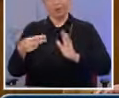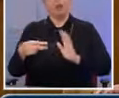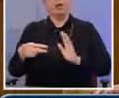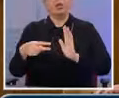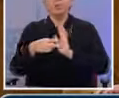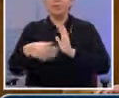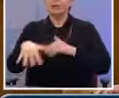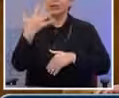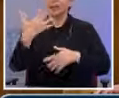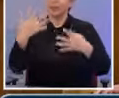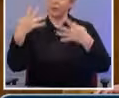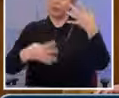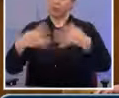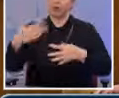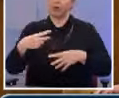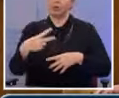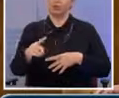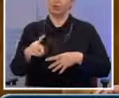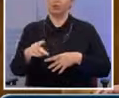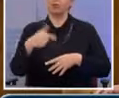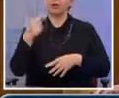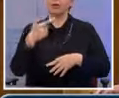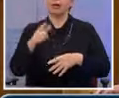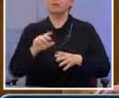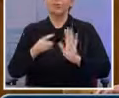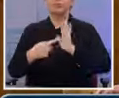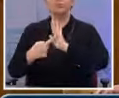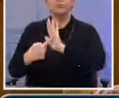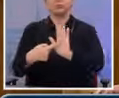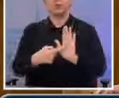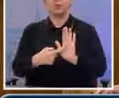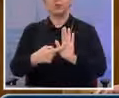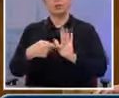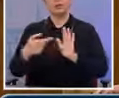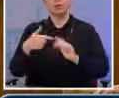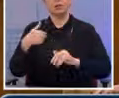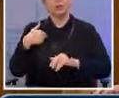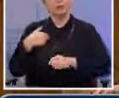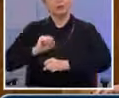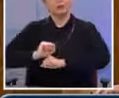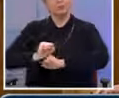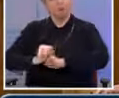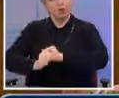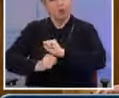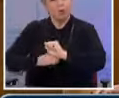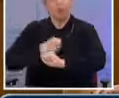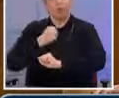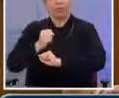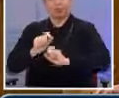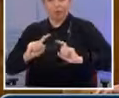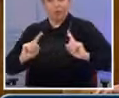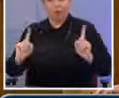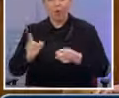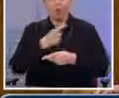σηματοδοτεί την ολοκλήρωση μιας μεγάλης προσπάθειας που κατέβαλαν οι Έλληνες πολίτες.